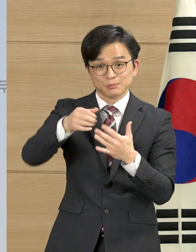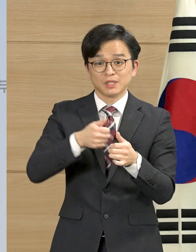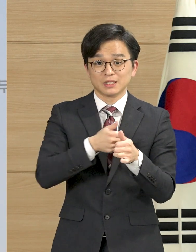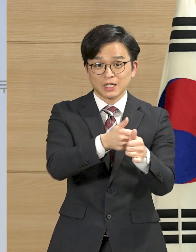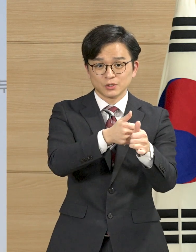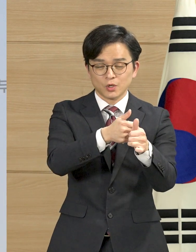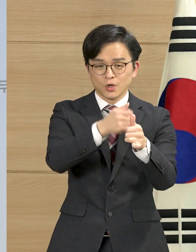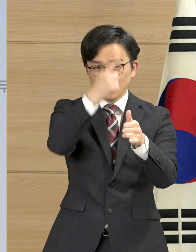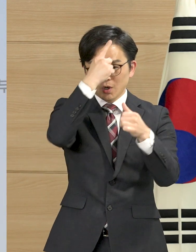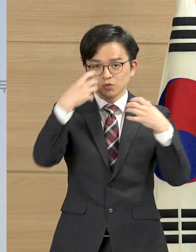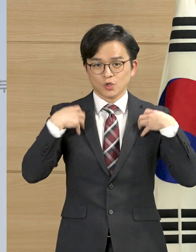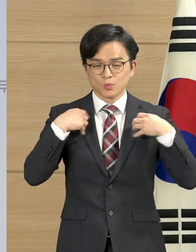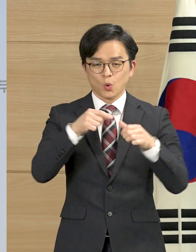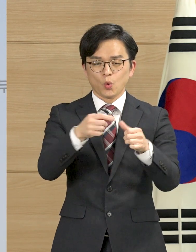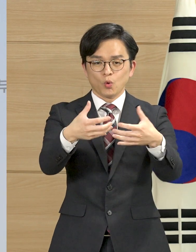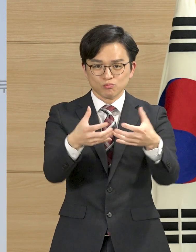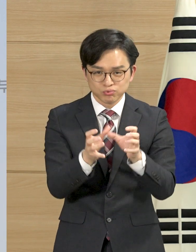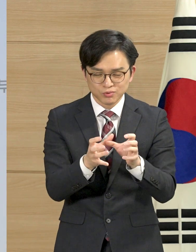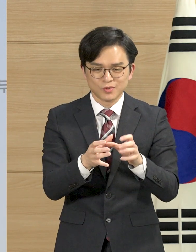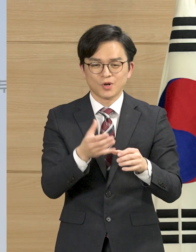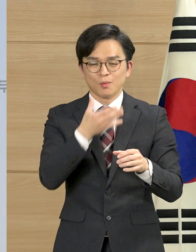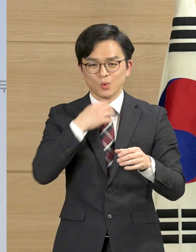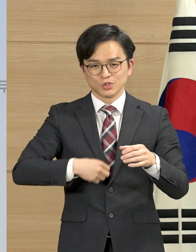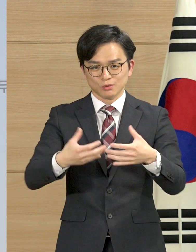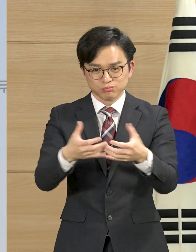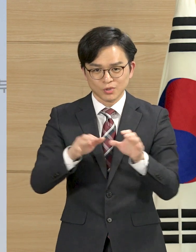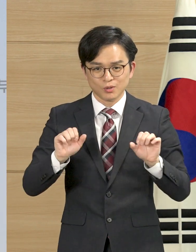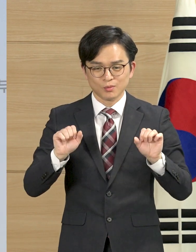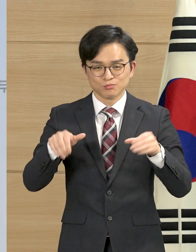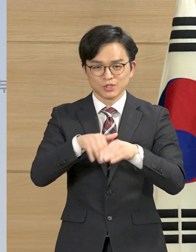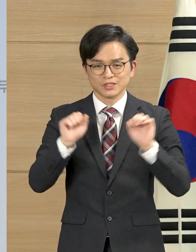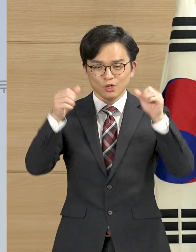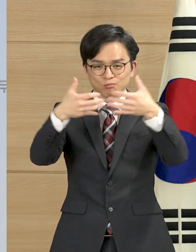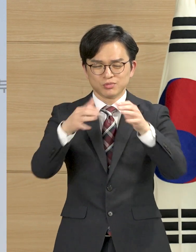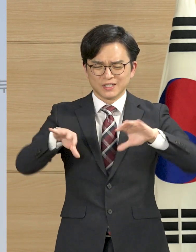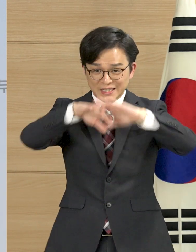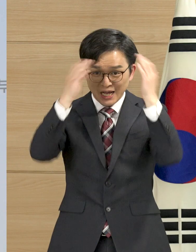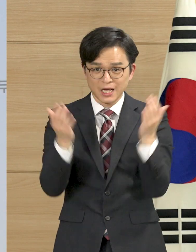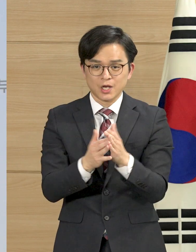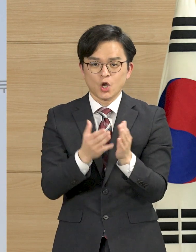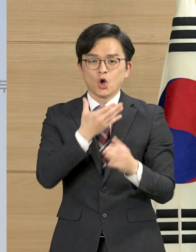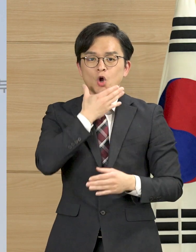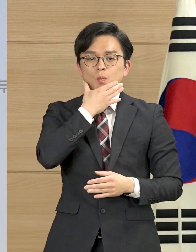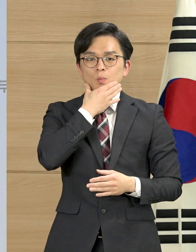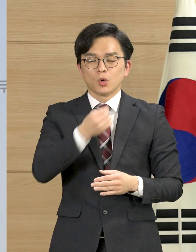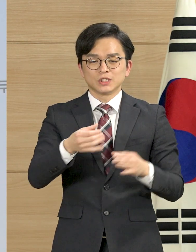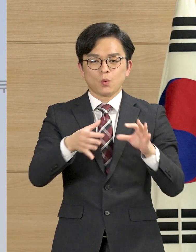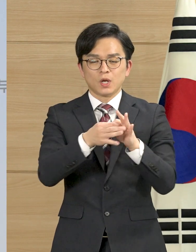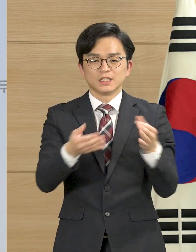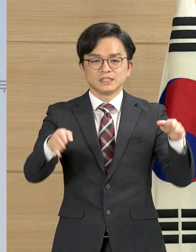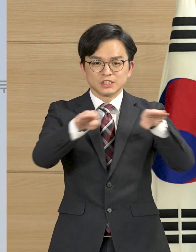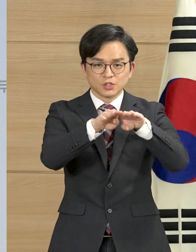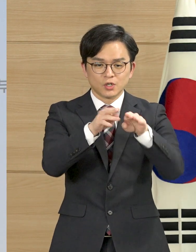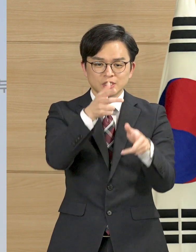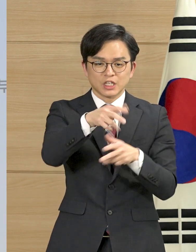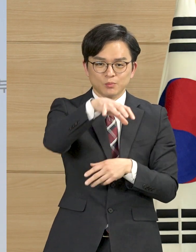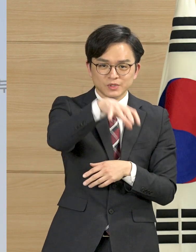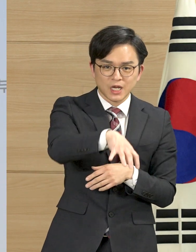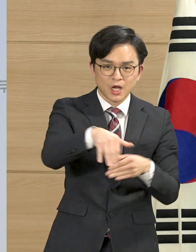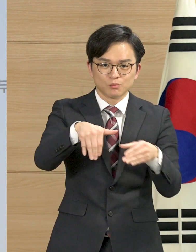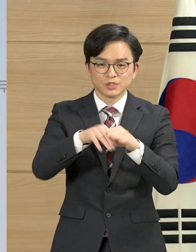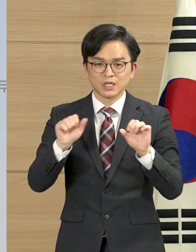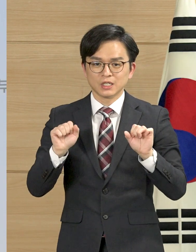보건복지부, 고용부, 교육부, 문체부 등 정부 각 부처는 복지시설, 사업장, 학교,